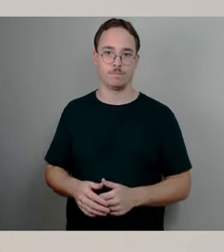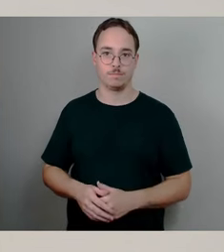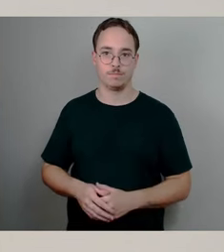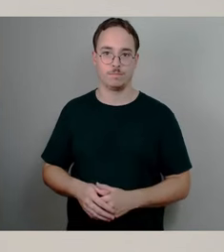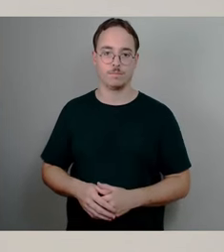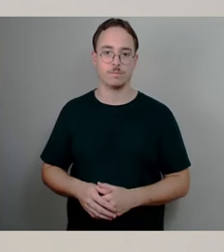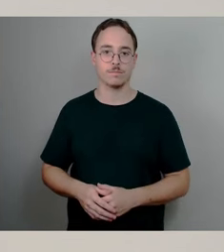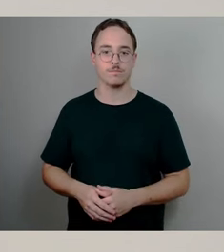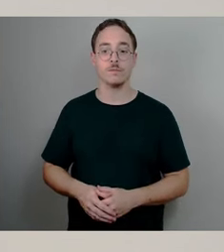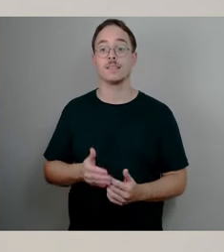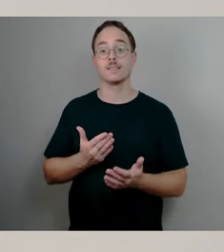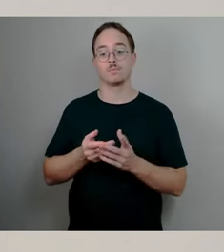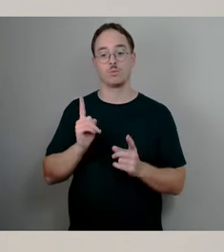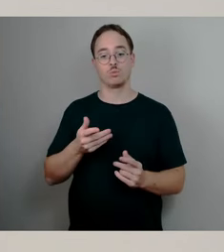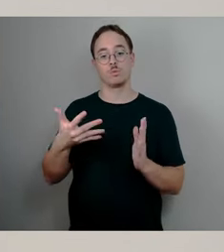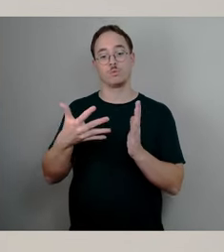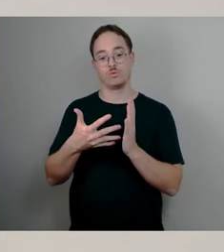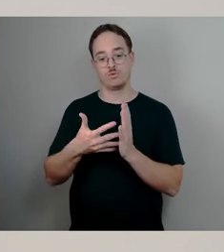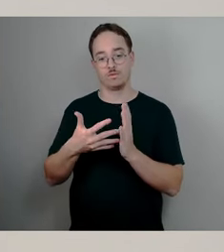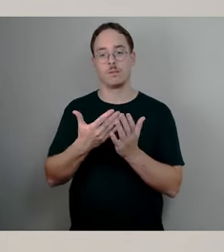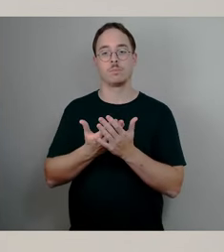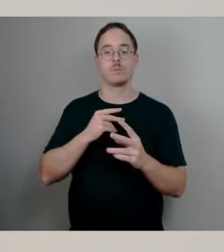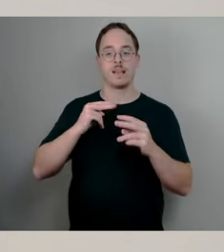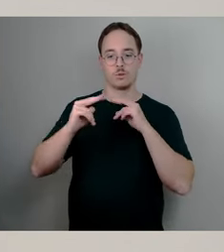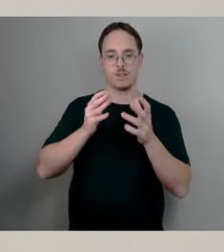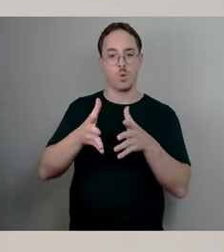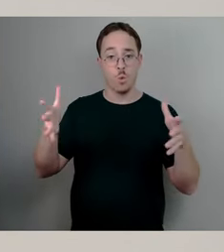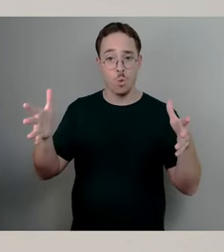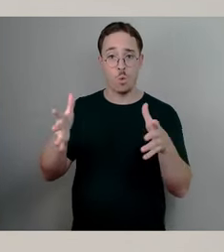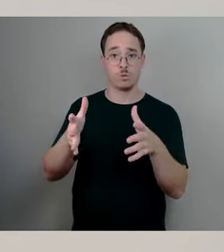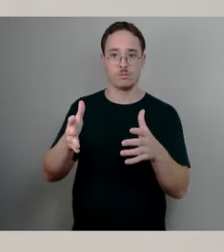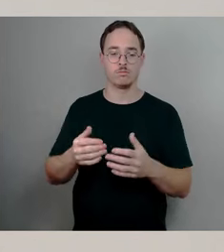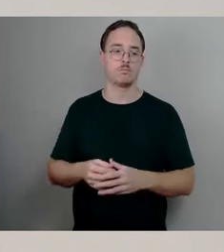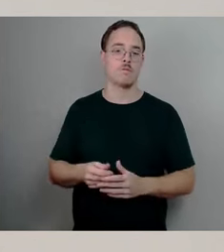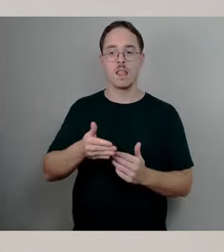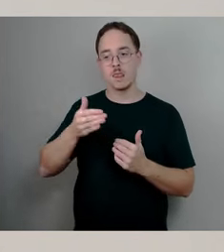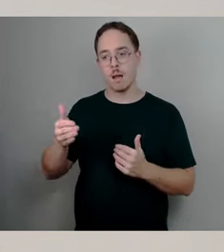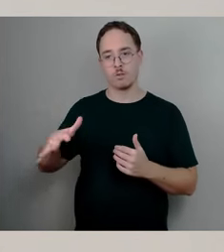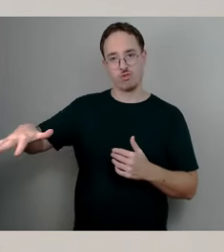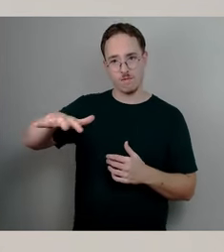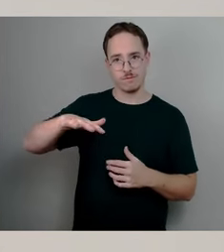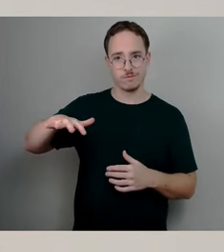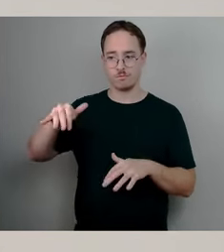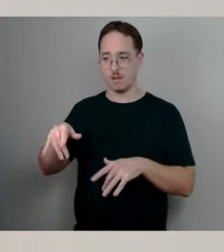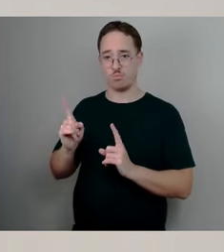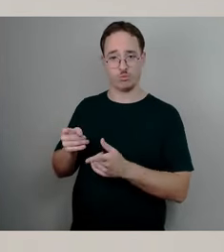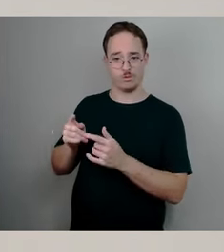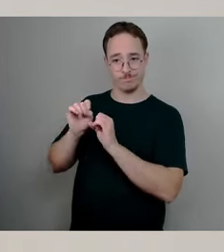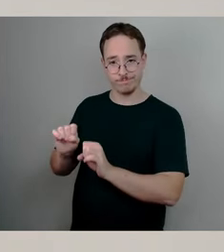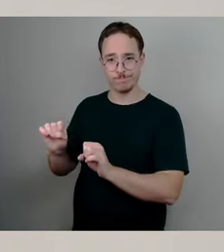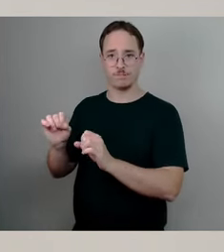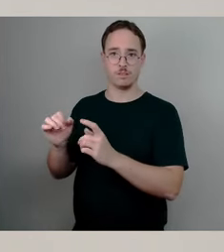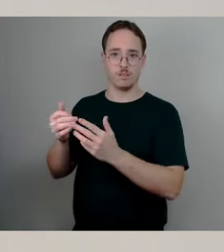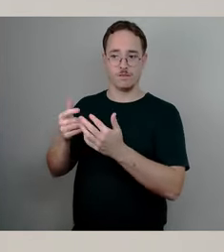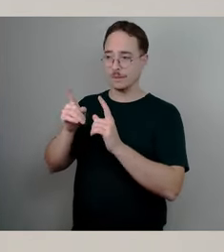Beispiel Größe der Außengastronomie, Schutzbedürflichkeit der Nachbarschaft, sind wir also im Kern, im Misch- oder im Wohngebiet, der Entfernung